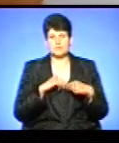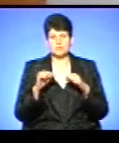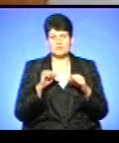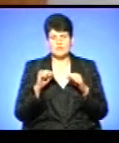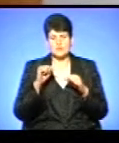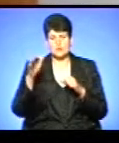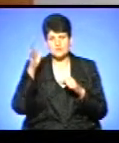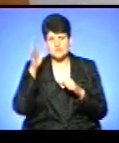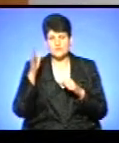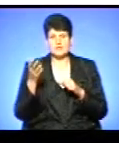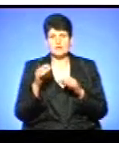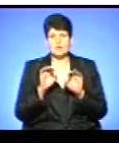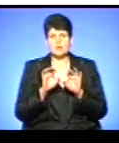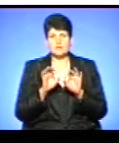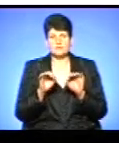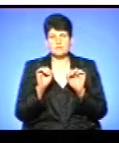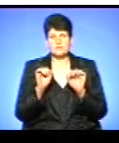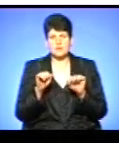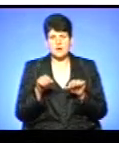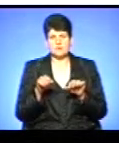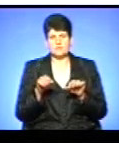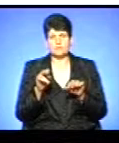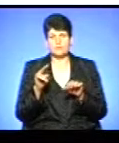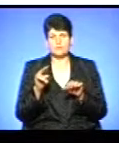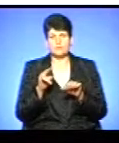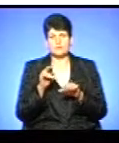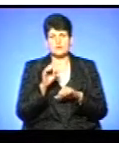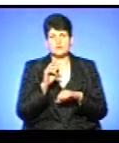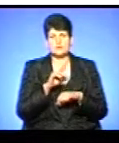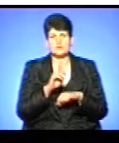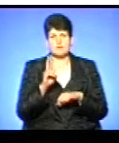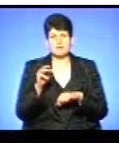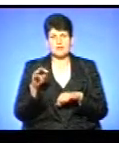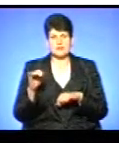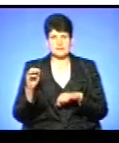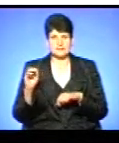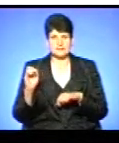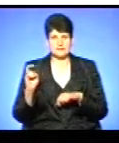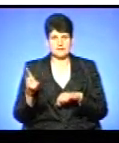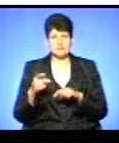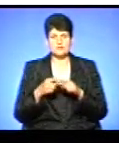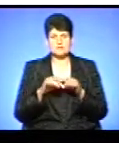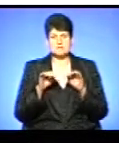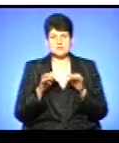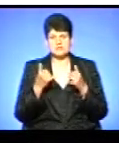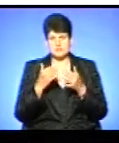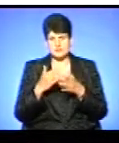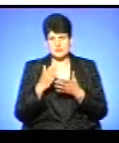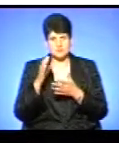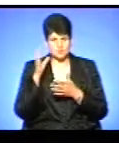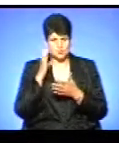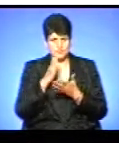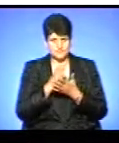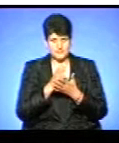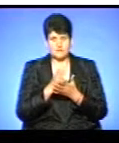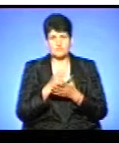директора школи мистецтв прокоментував правозахисник позивачів Ярослав Кметик. «По даній справі, яка слухається зараз, ми вважаємо, що